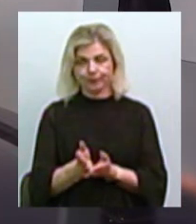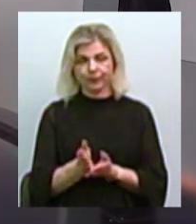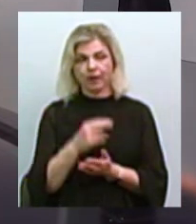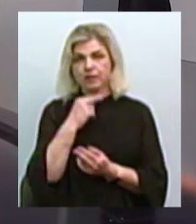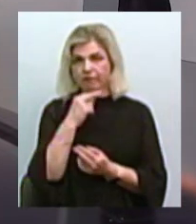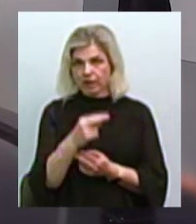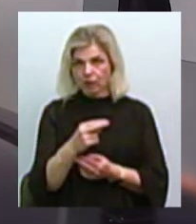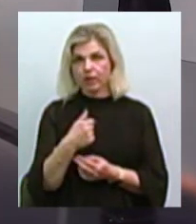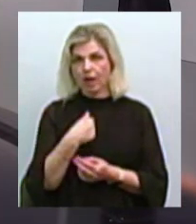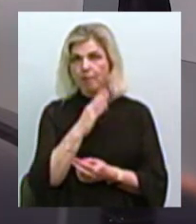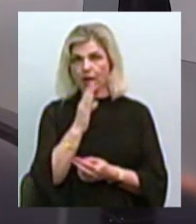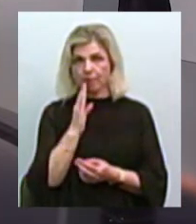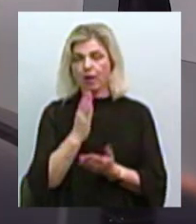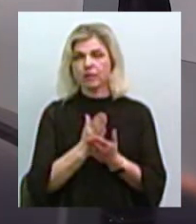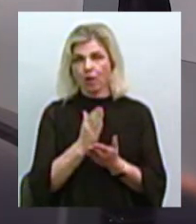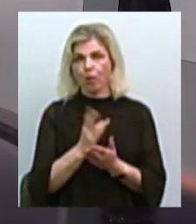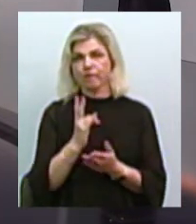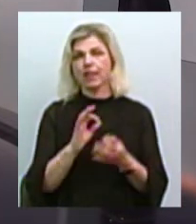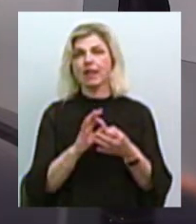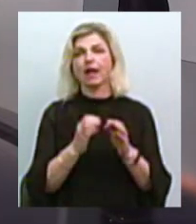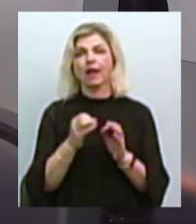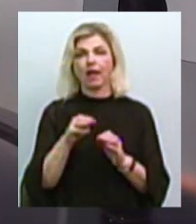увагу, я мама, знаходжусь в декретній відпустці.